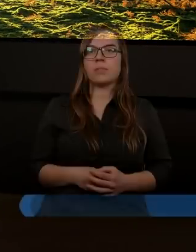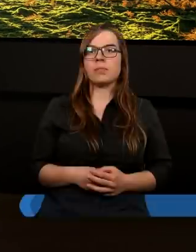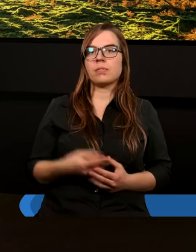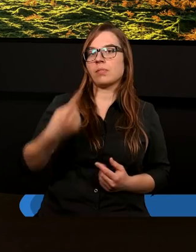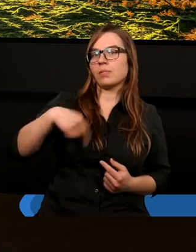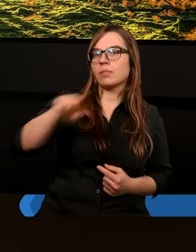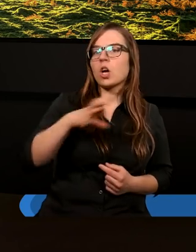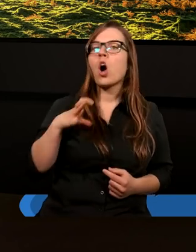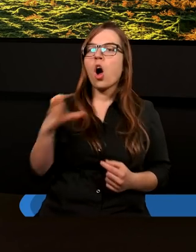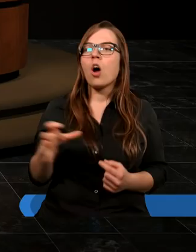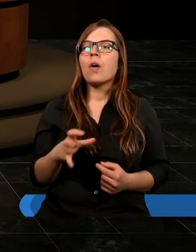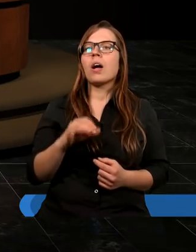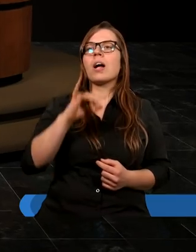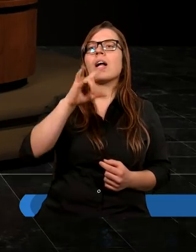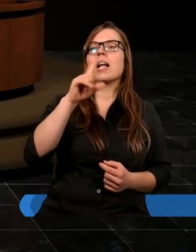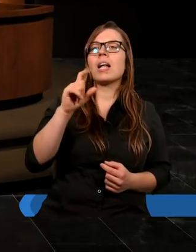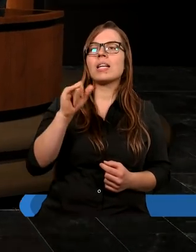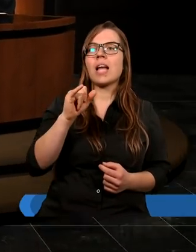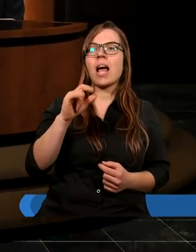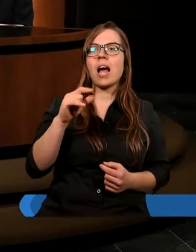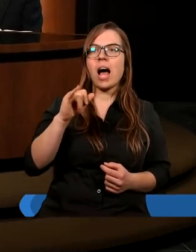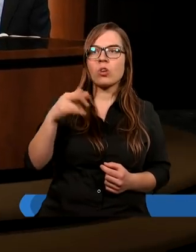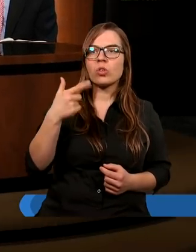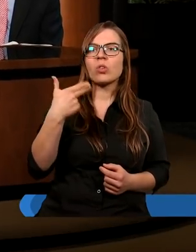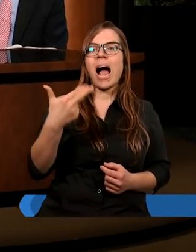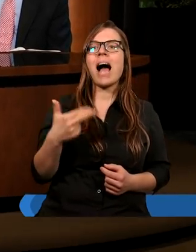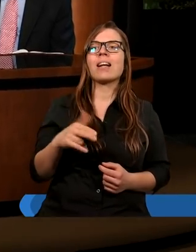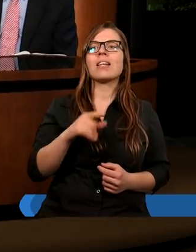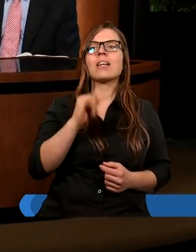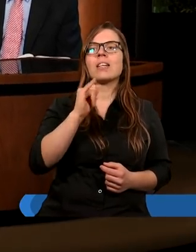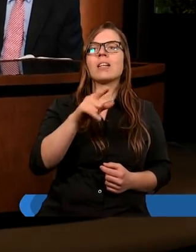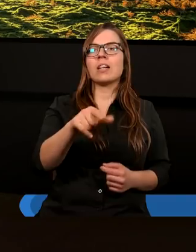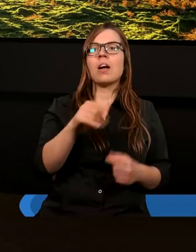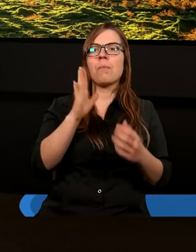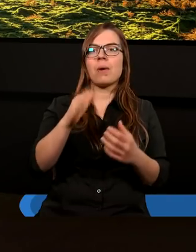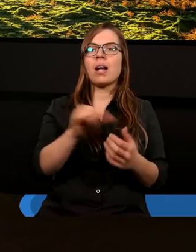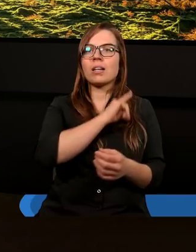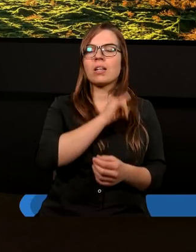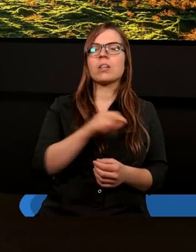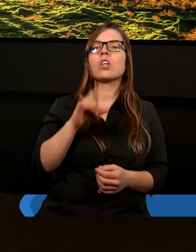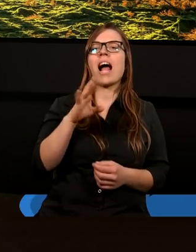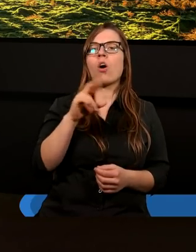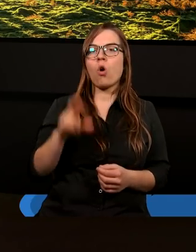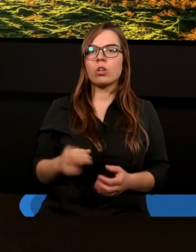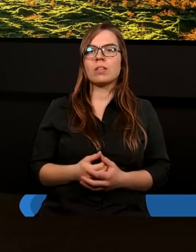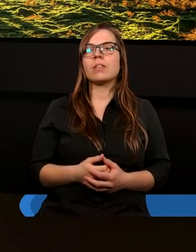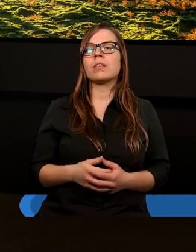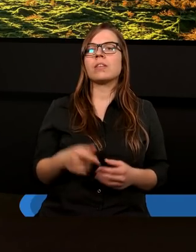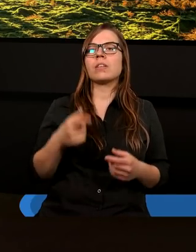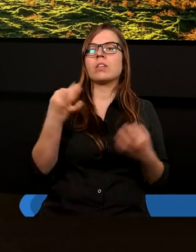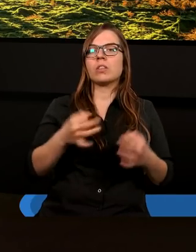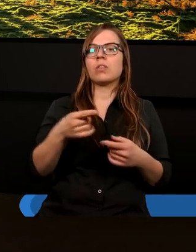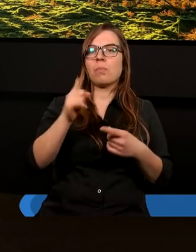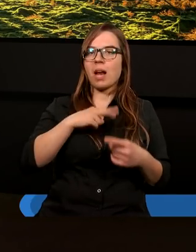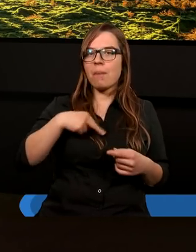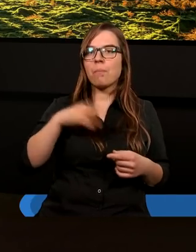Dzisiaj moimi gośćmi są Zenon, Julian, ja mam na imię Krzegorz. Wśród nas jest